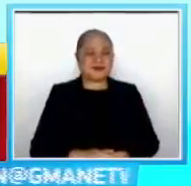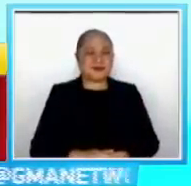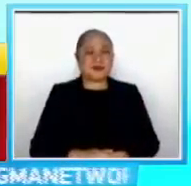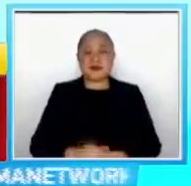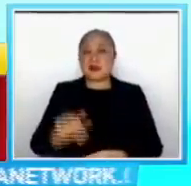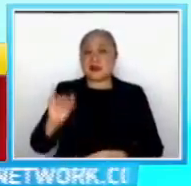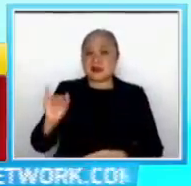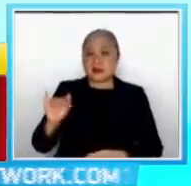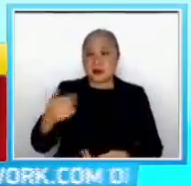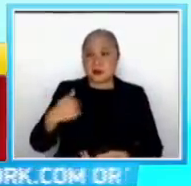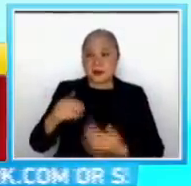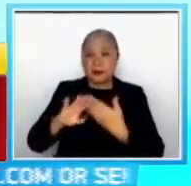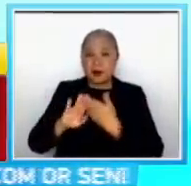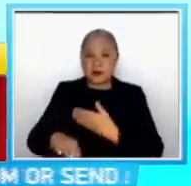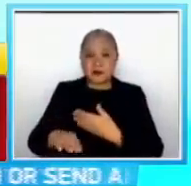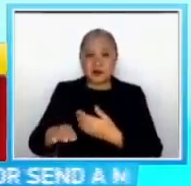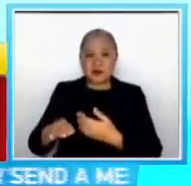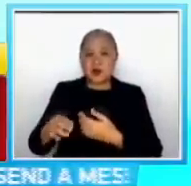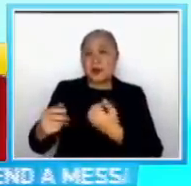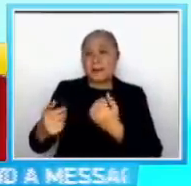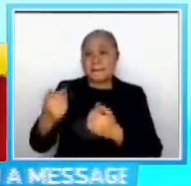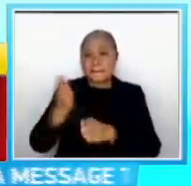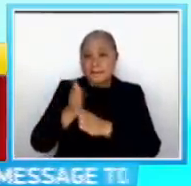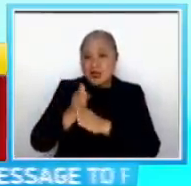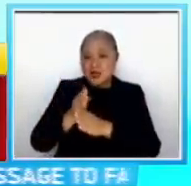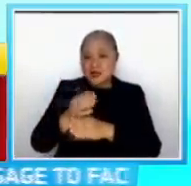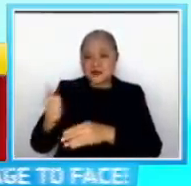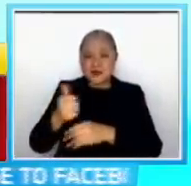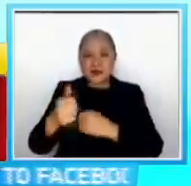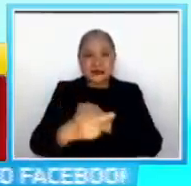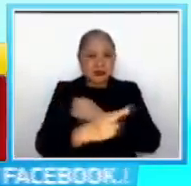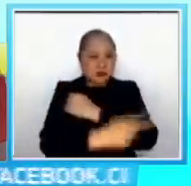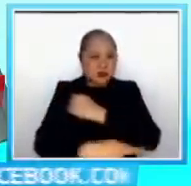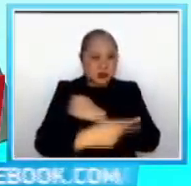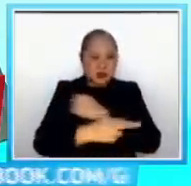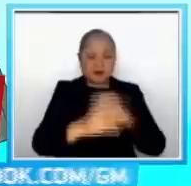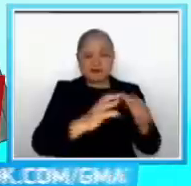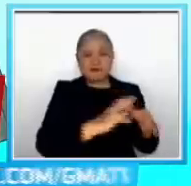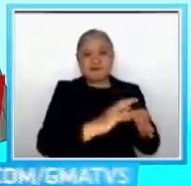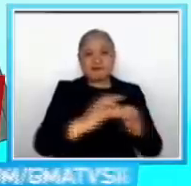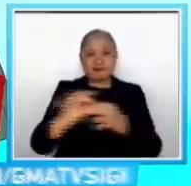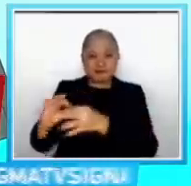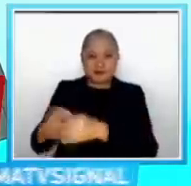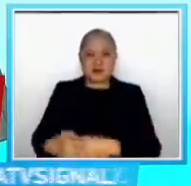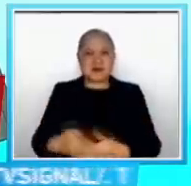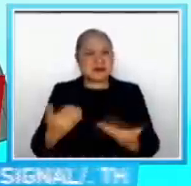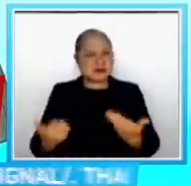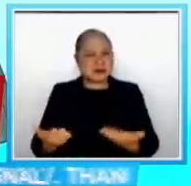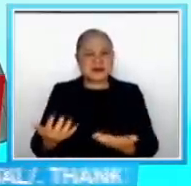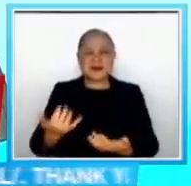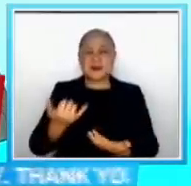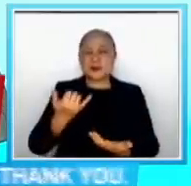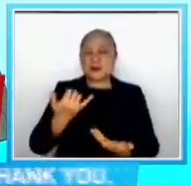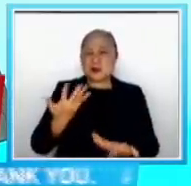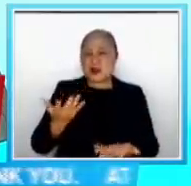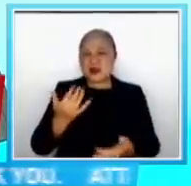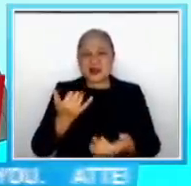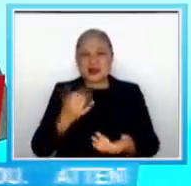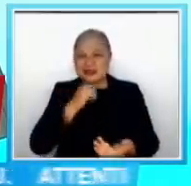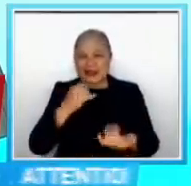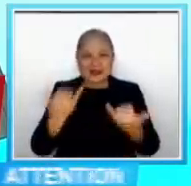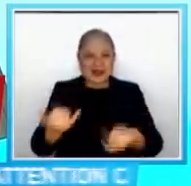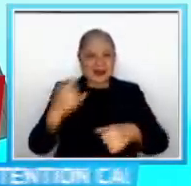pagbabalik daw ng provisional bus routes for inter-regional trips Ay tila masama daw ang timing kung kailan mataas ang presyo ng produktong